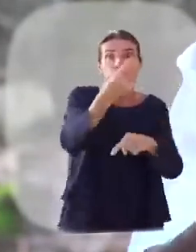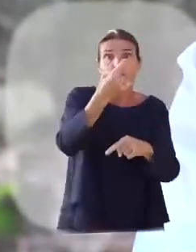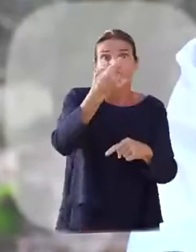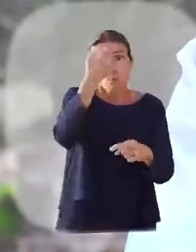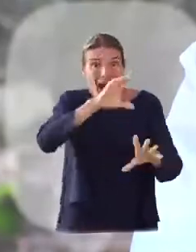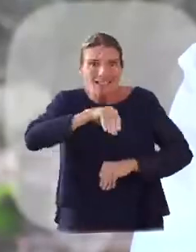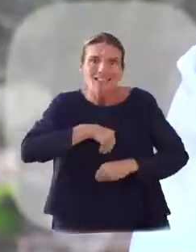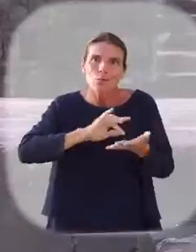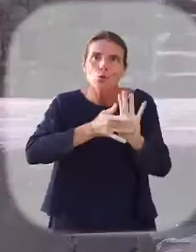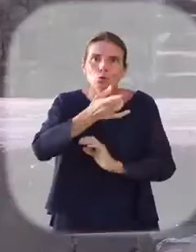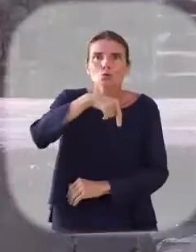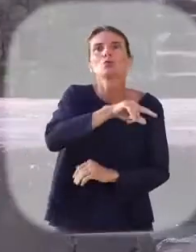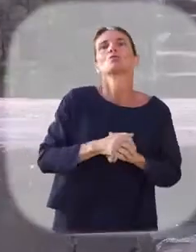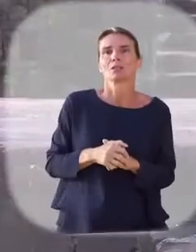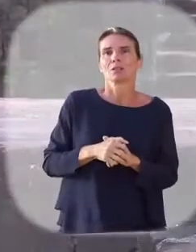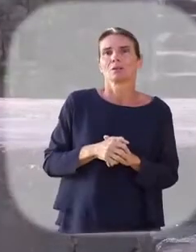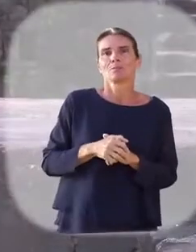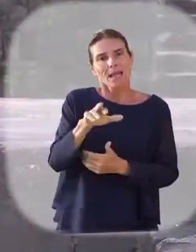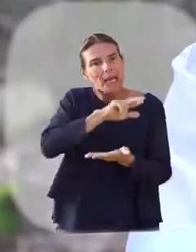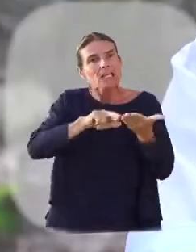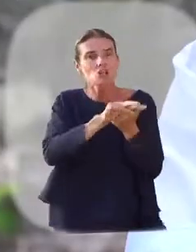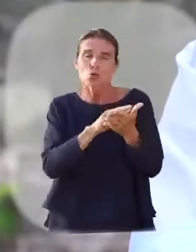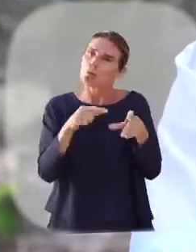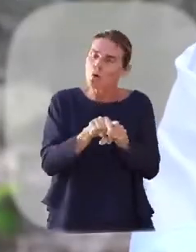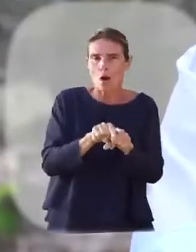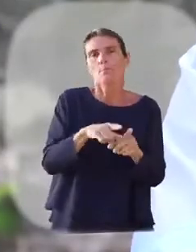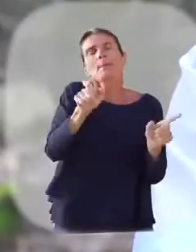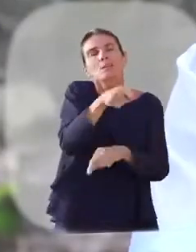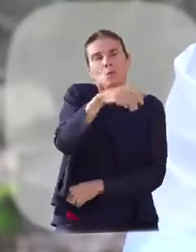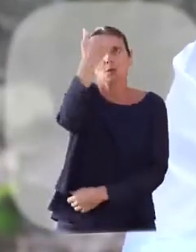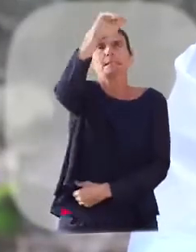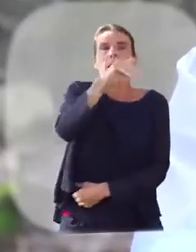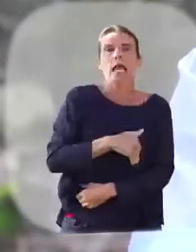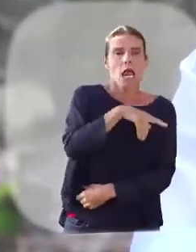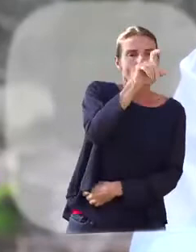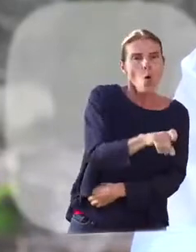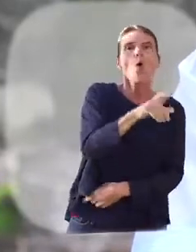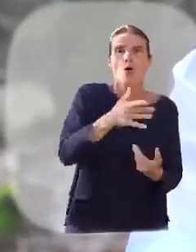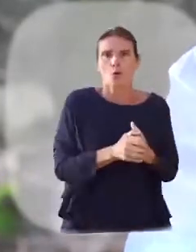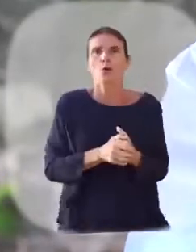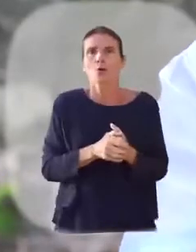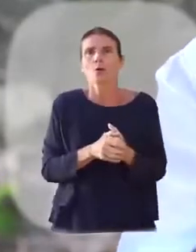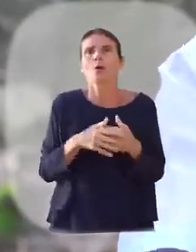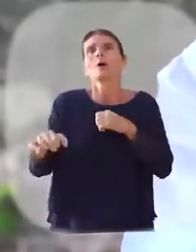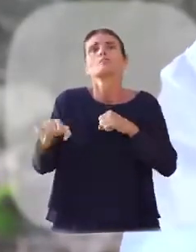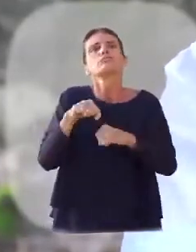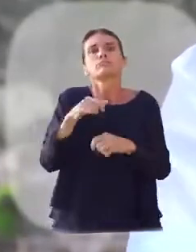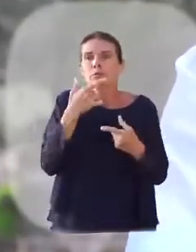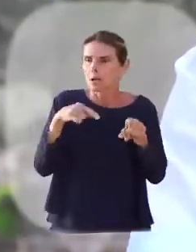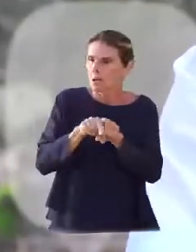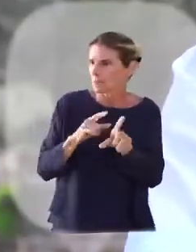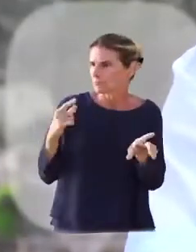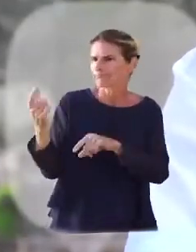assumée par tous. La collectivité régionale reste à l'offensive sur la question de l'eau, s'emparant aux côtés d'autres